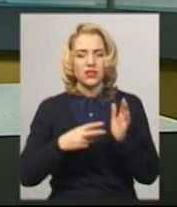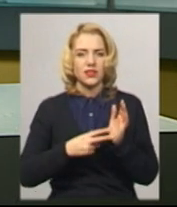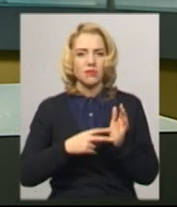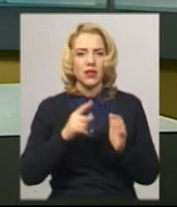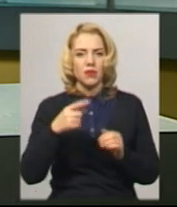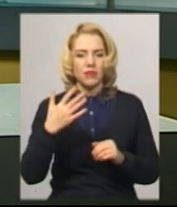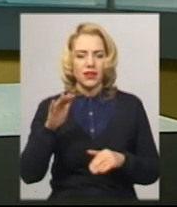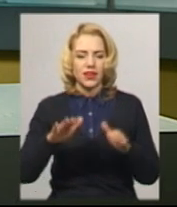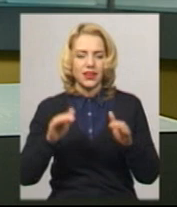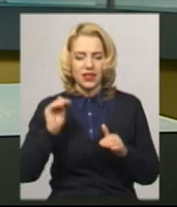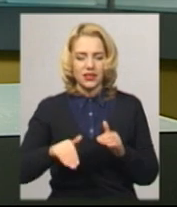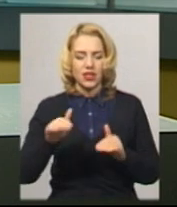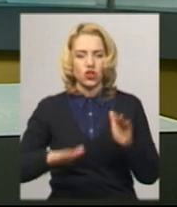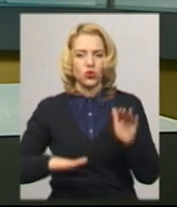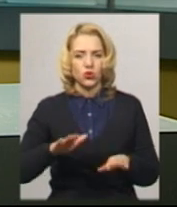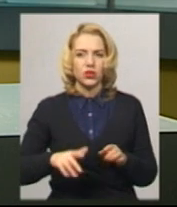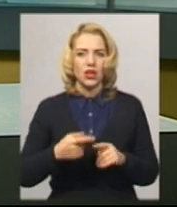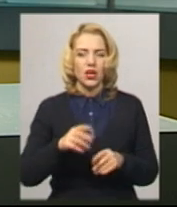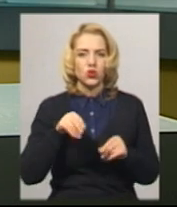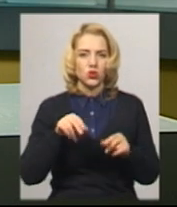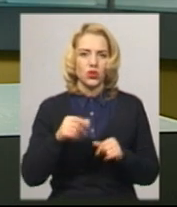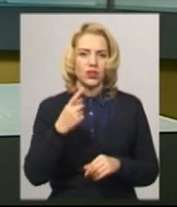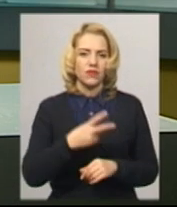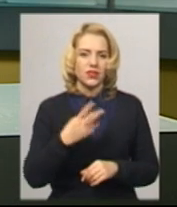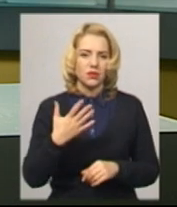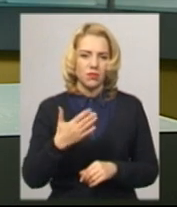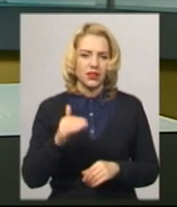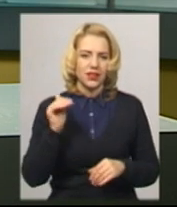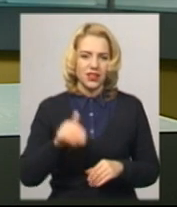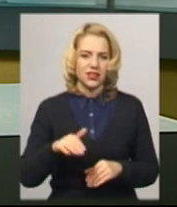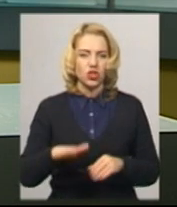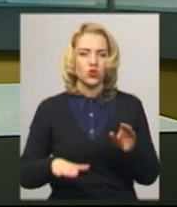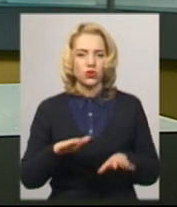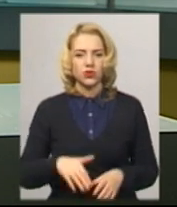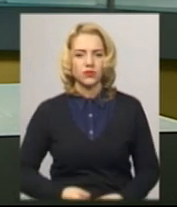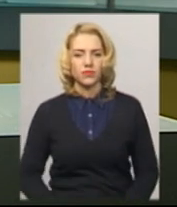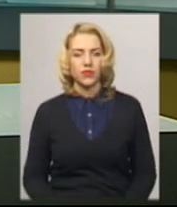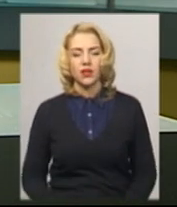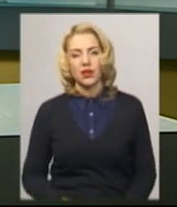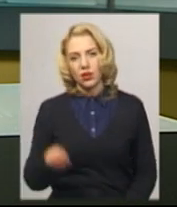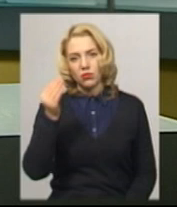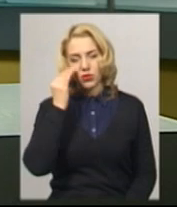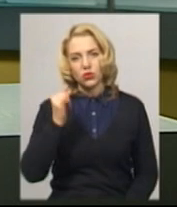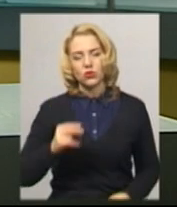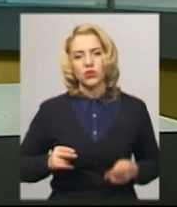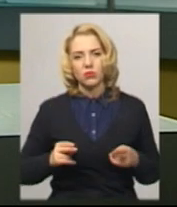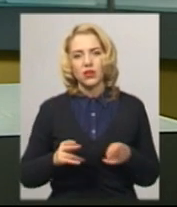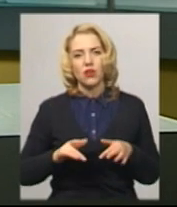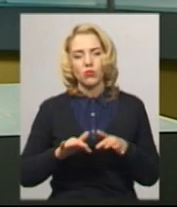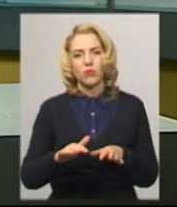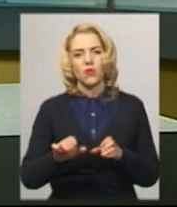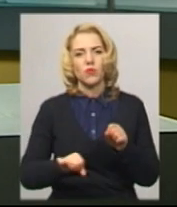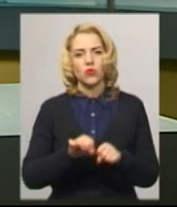технічної солі – 4,5 тисяч тонн, додає Наталя Колодій. Підозру у кримінальному провадженні,